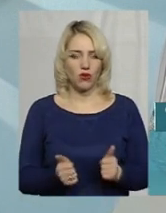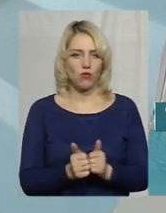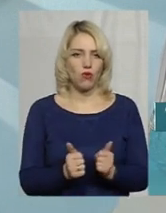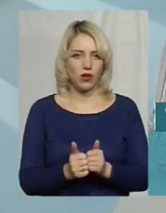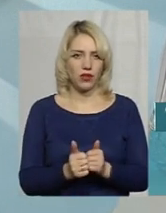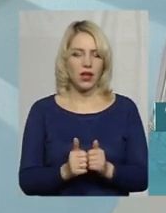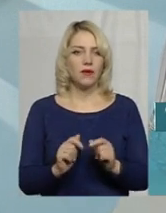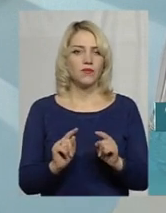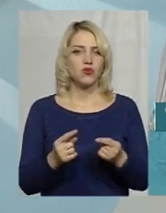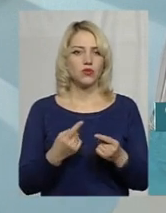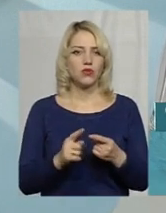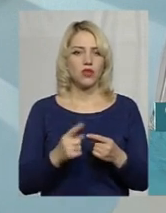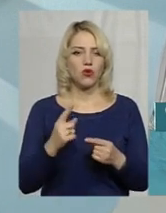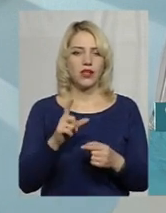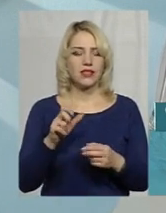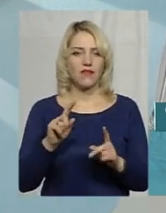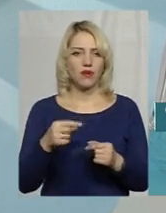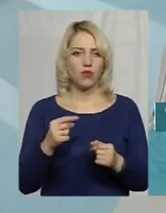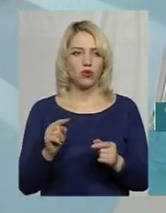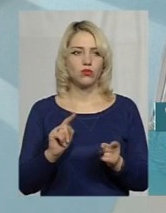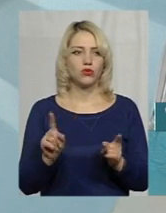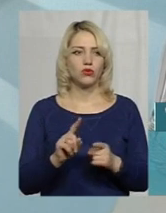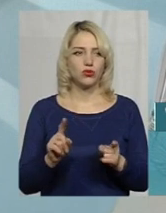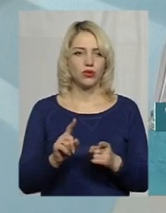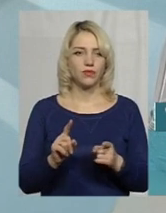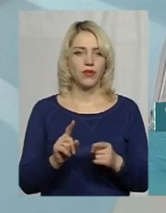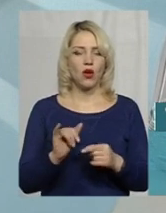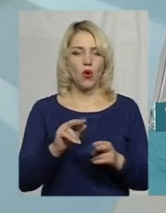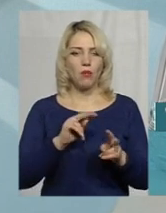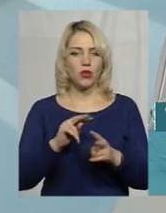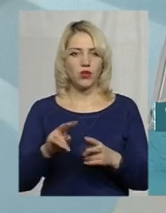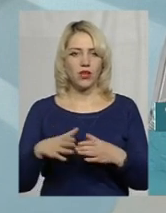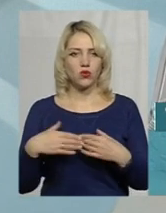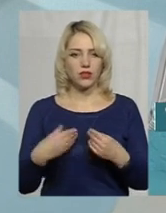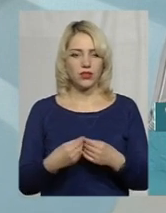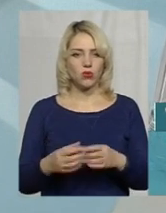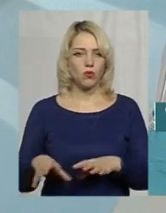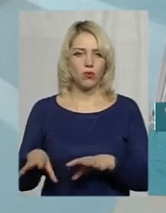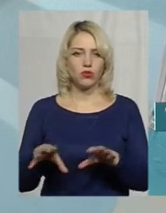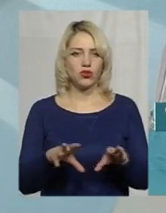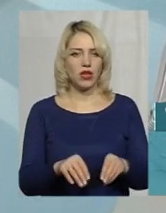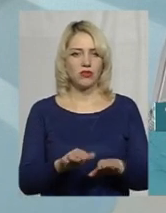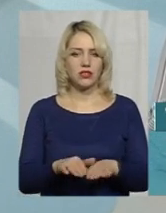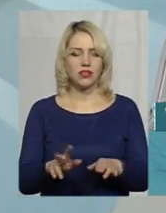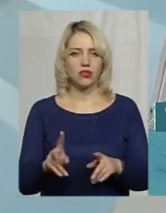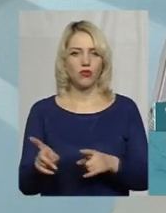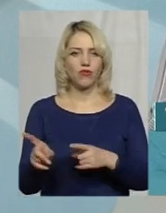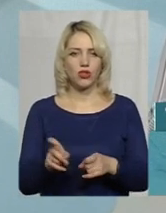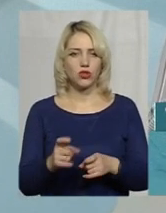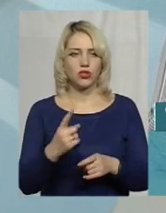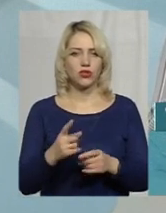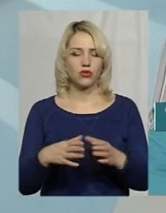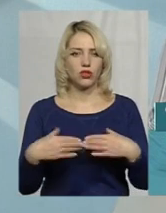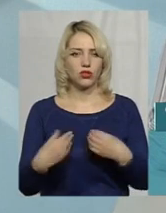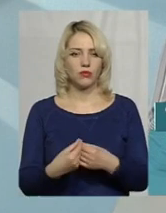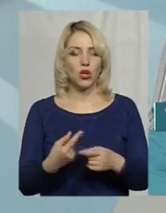Чому це одна з вимог? Це тому, що у патронатну сім'ю поміщаються діти, які вилучені з однієї сім'ї.